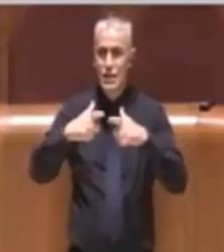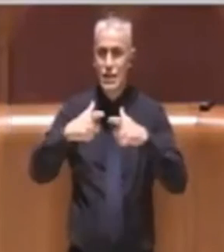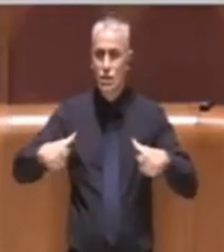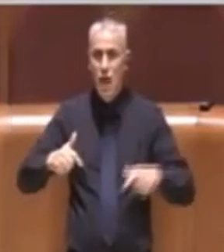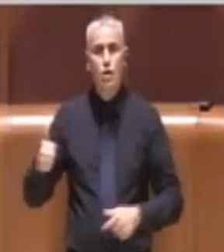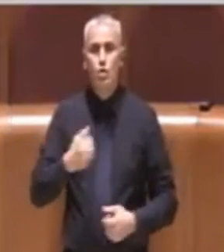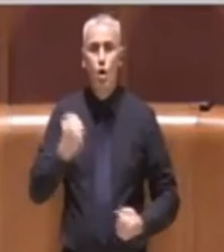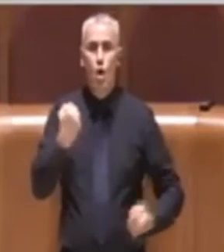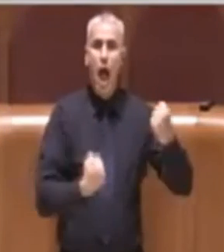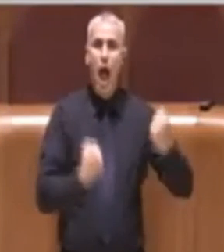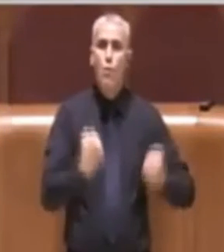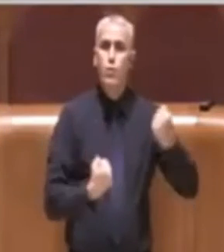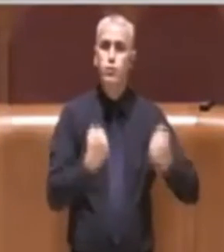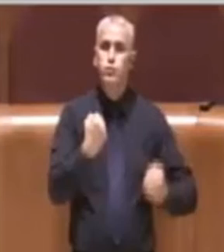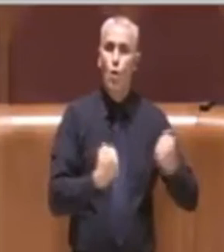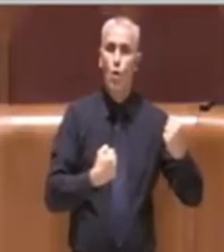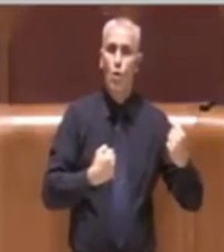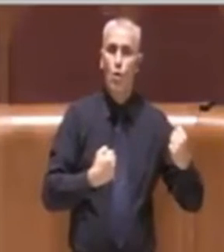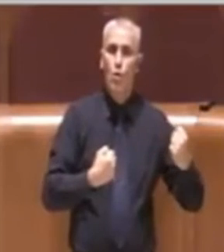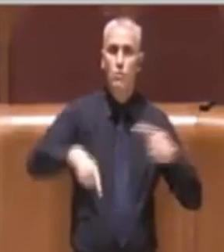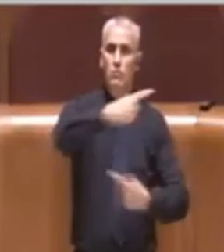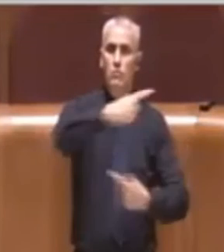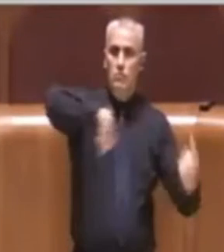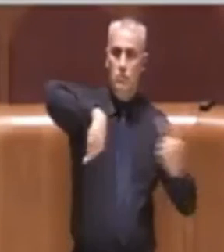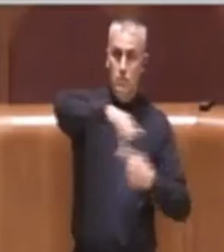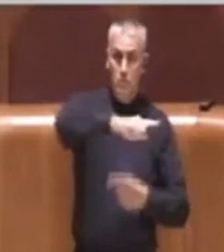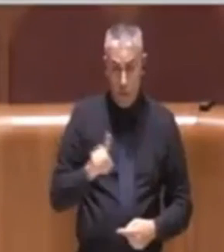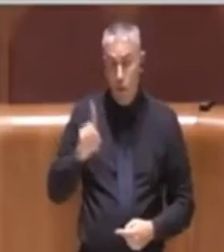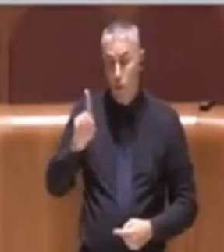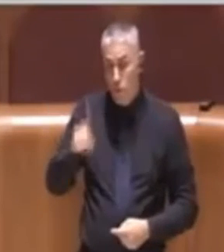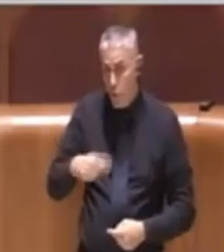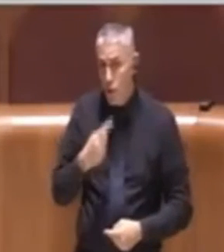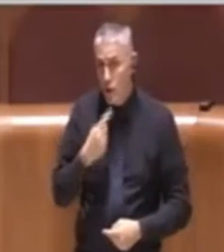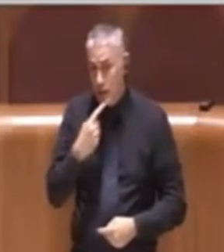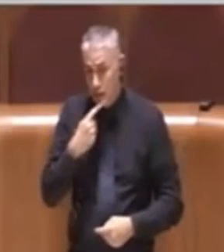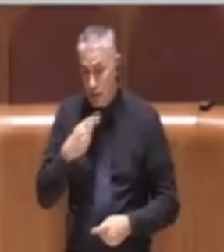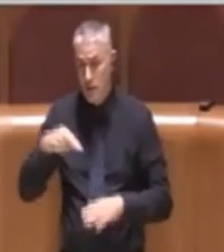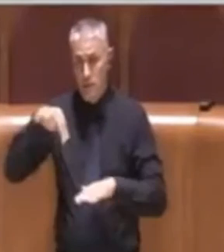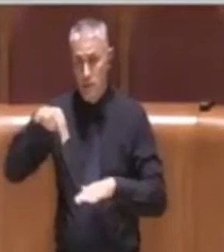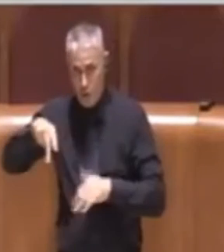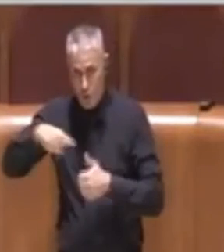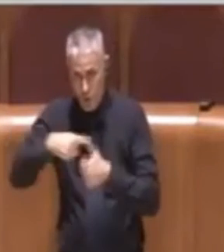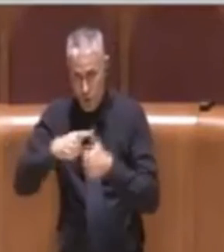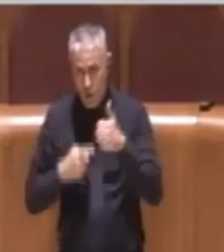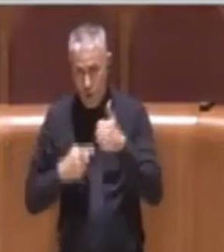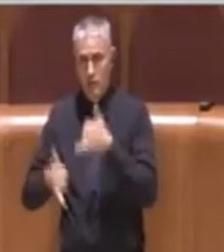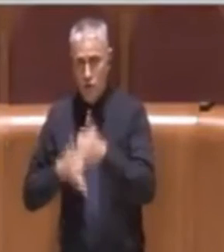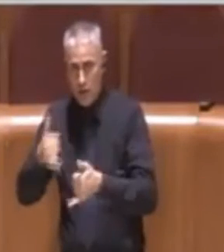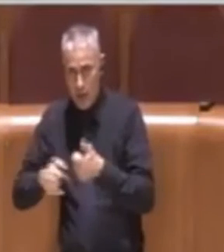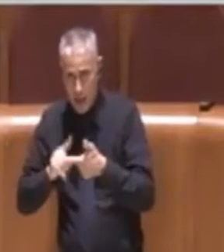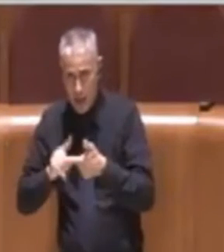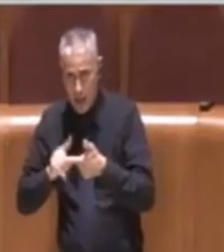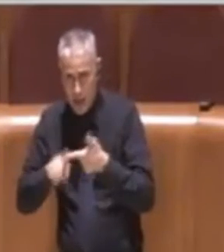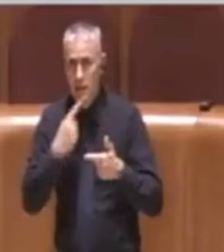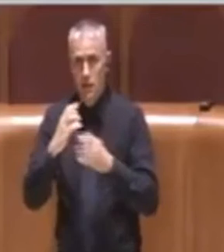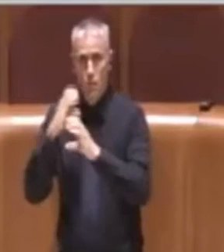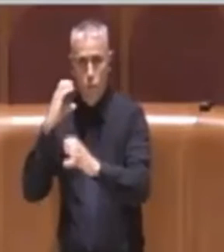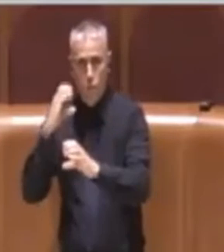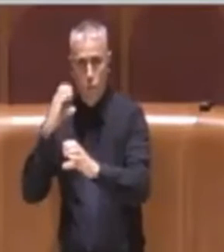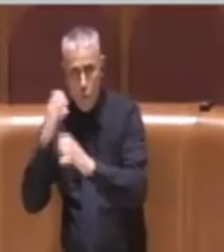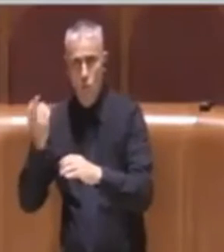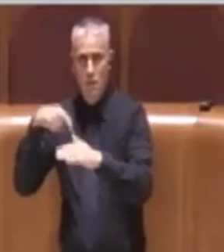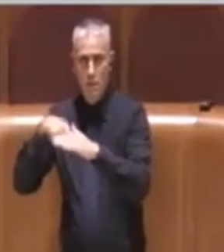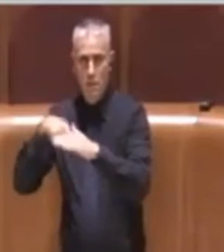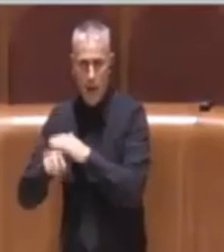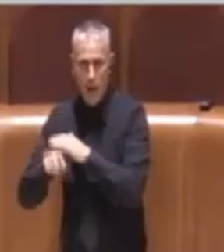automobili, ma sia anche degli utenti deboli, dei pedoni, dei ciclisti, di chi ogni giorno prende il trasporto pubblico e così via.